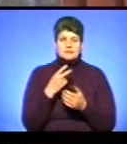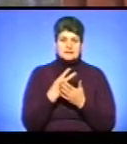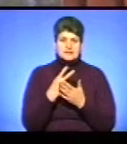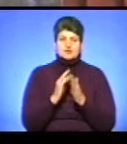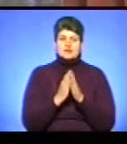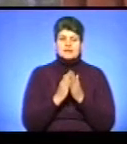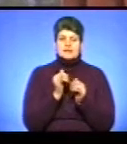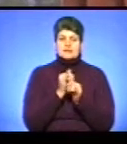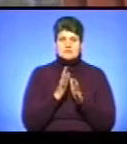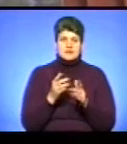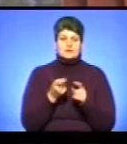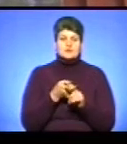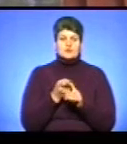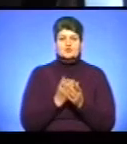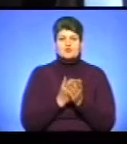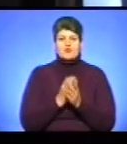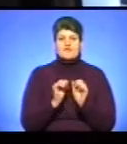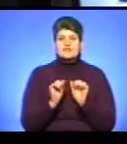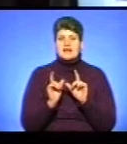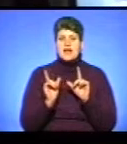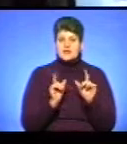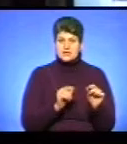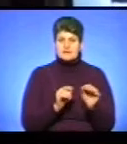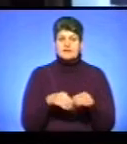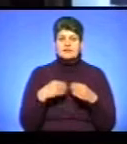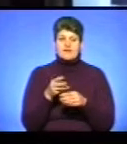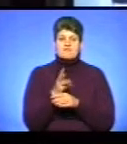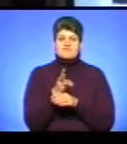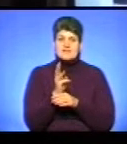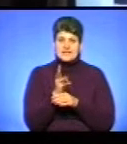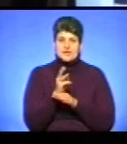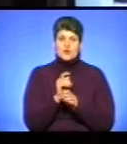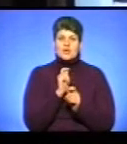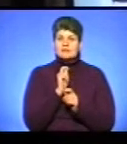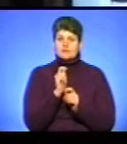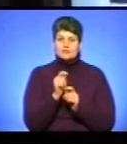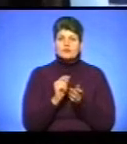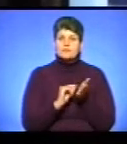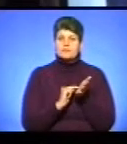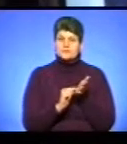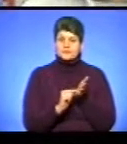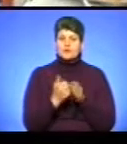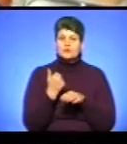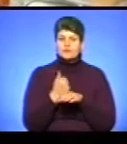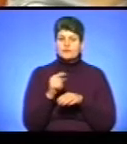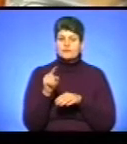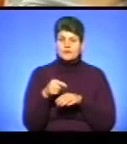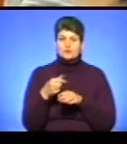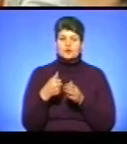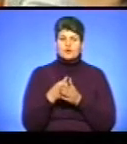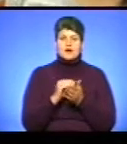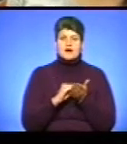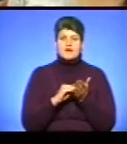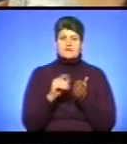книги не зміг через службове відрядження. Він надіслав відеоінтерв'ю, у якому зауважив. Основною вимогою до авторів